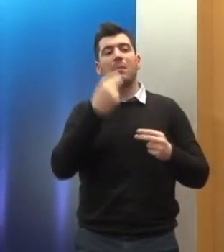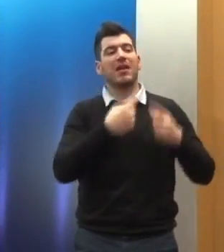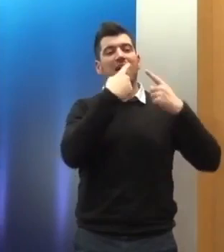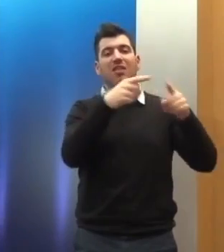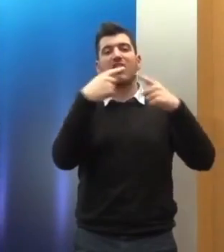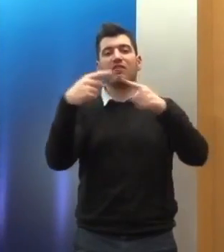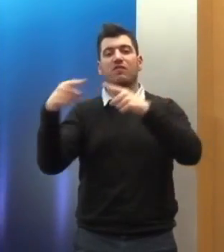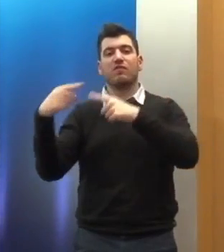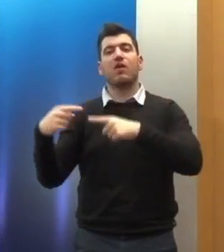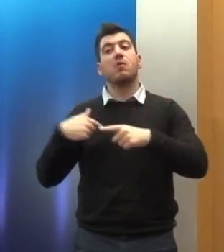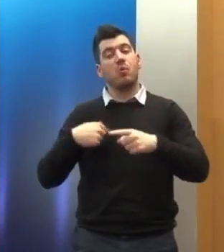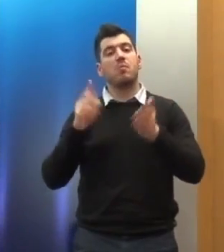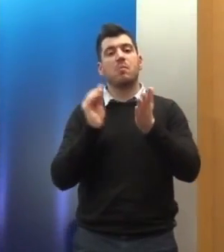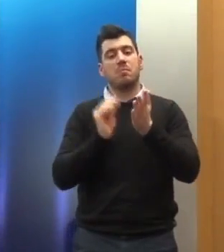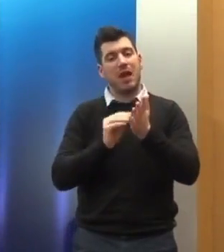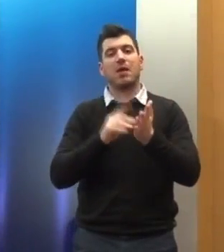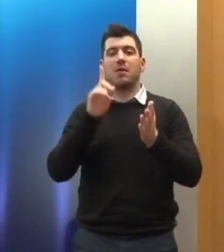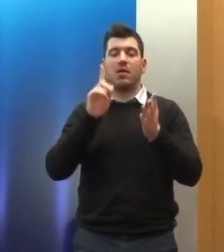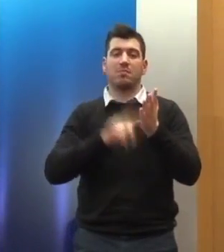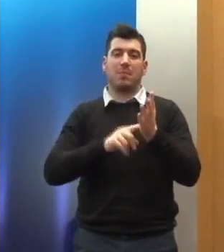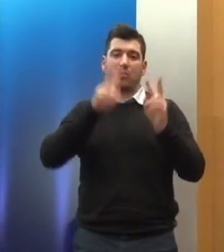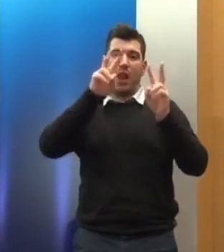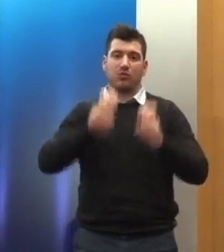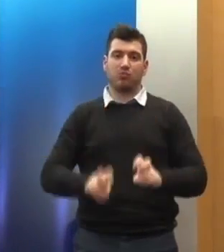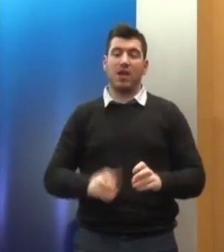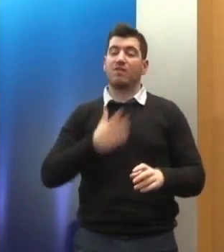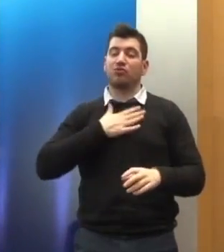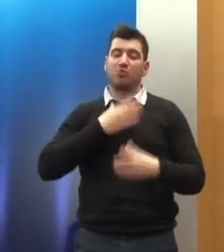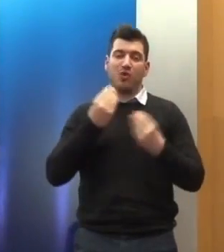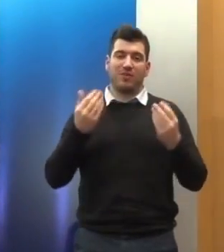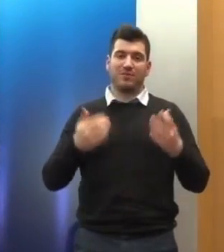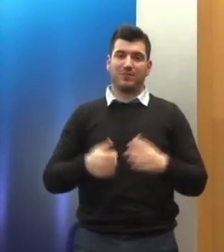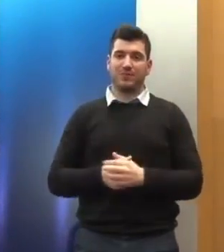Σας ευχαριστώ πάρα πολύ Σας ευχαριστώ